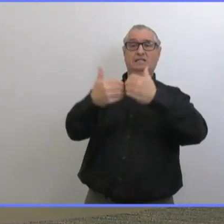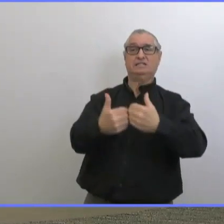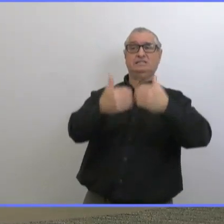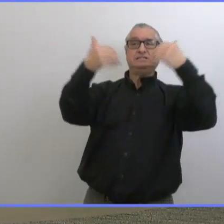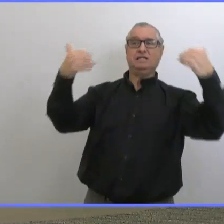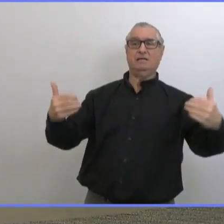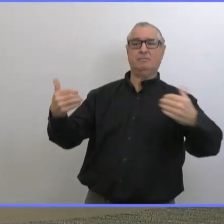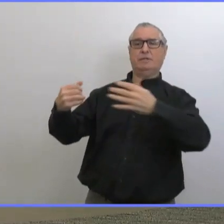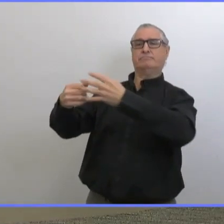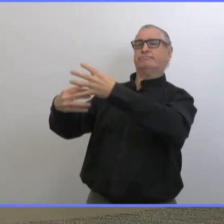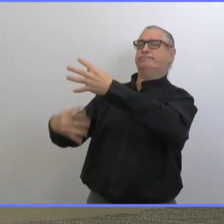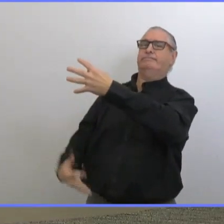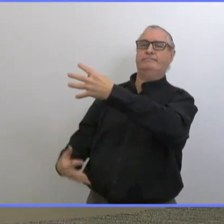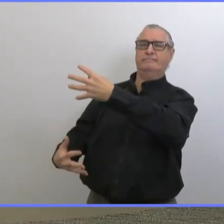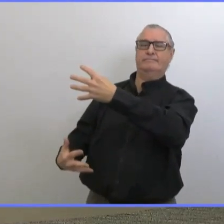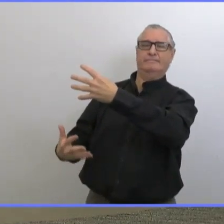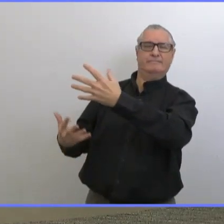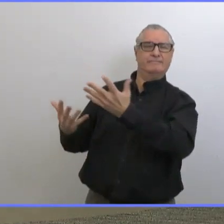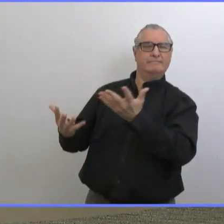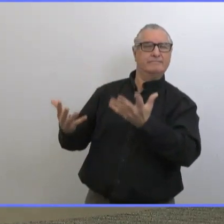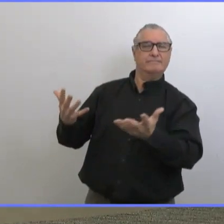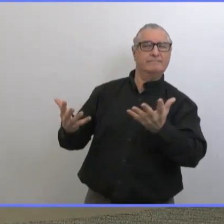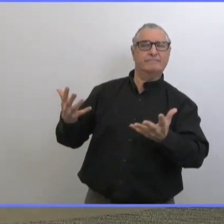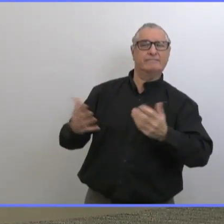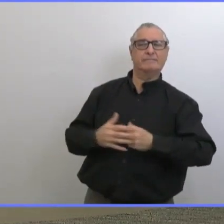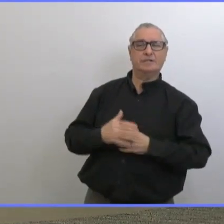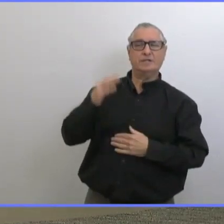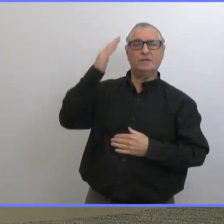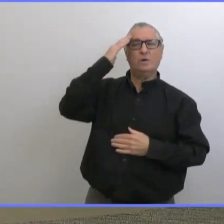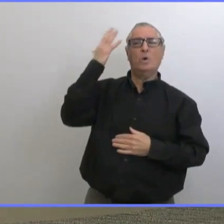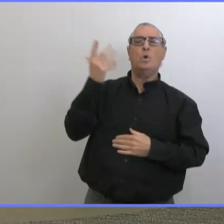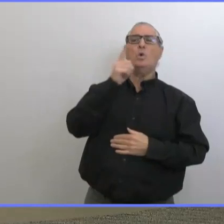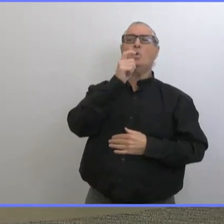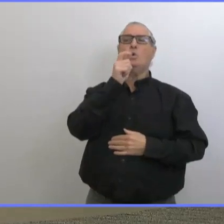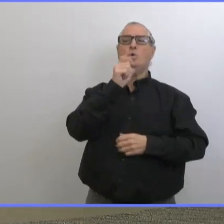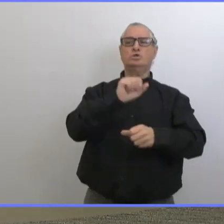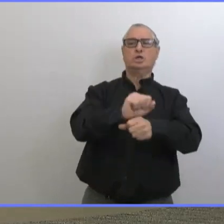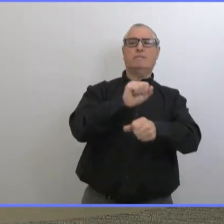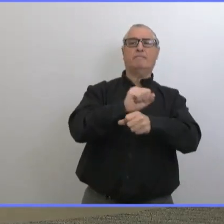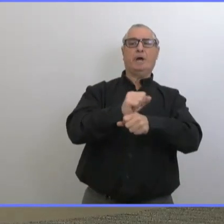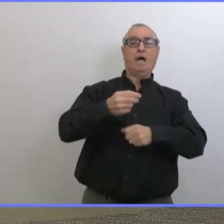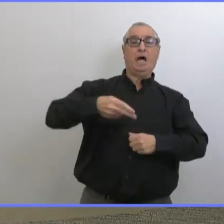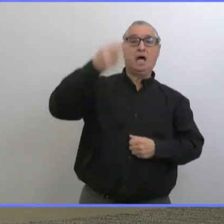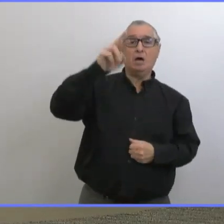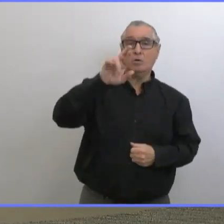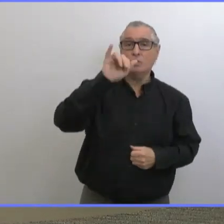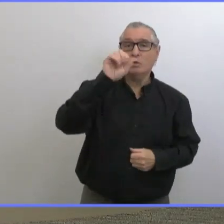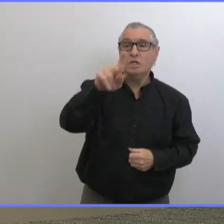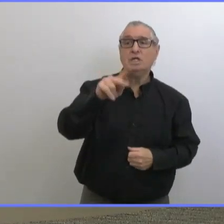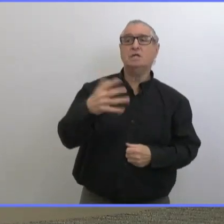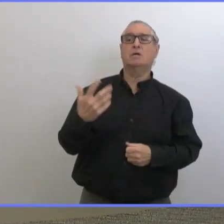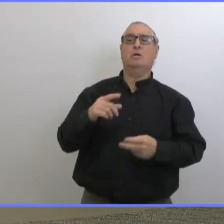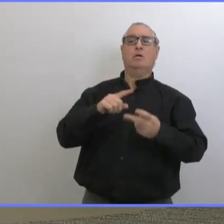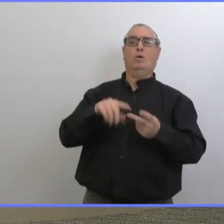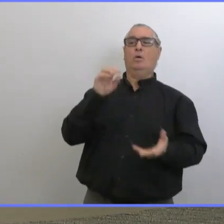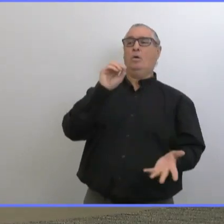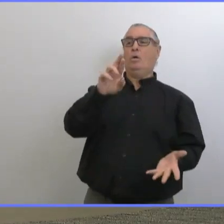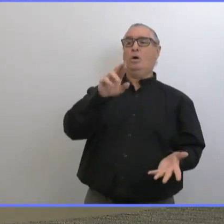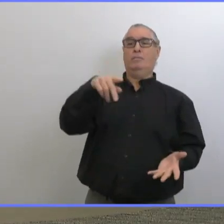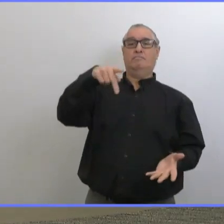pour vacciner ces personnes-là qui travaillent dans des